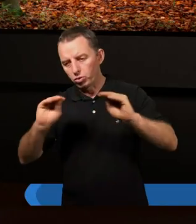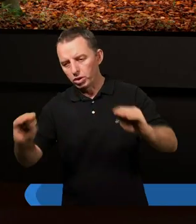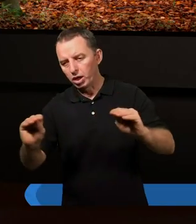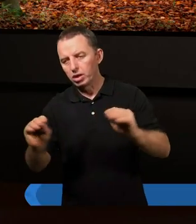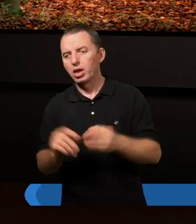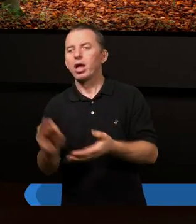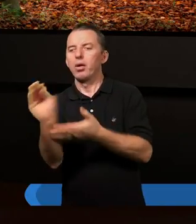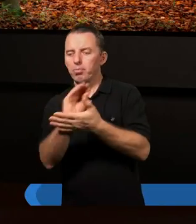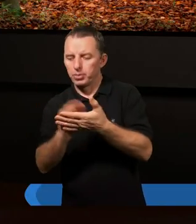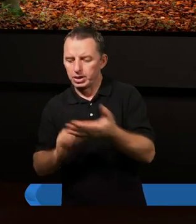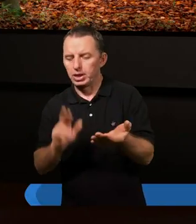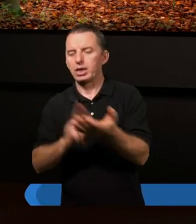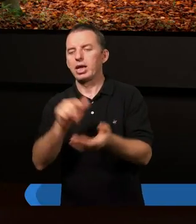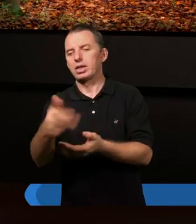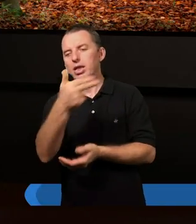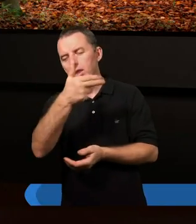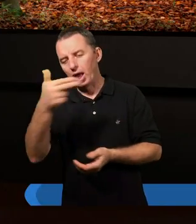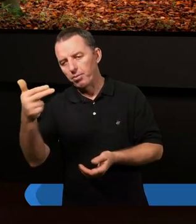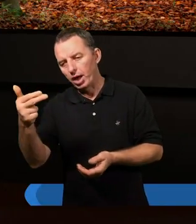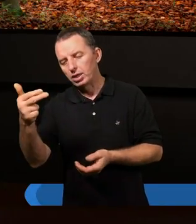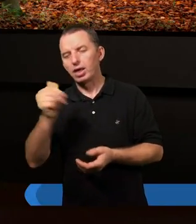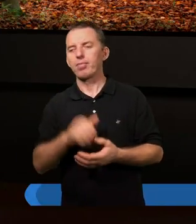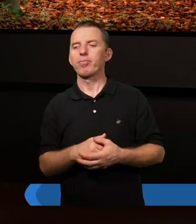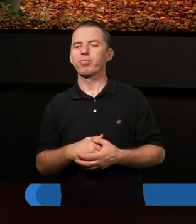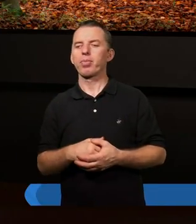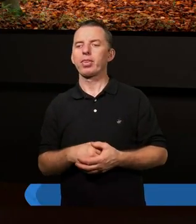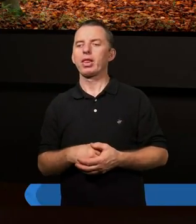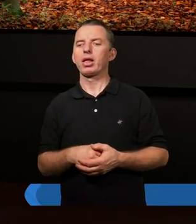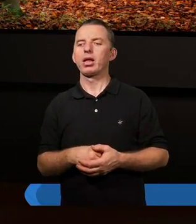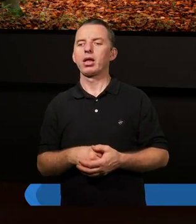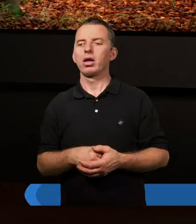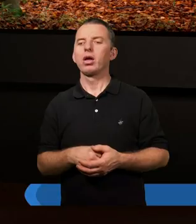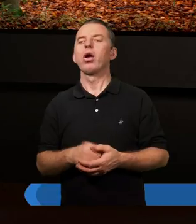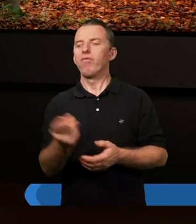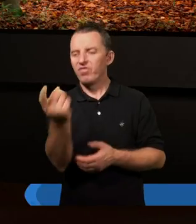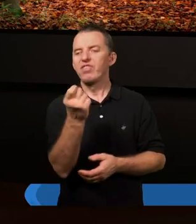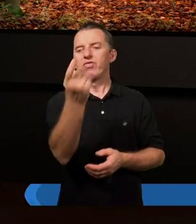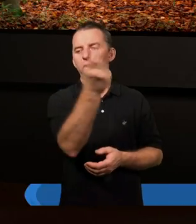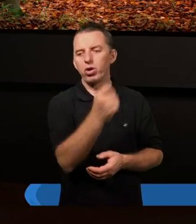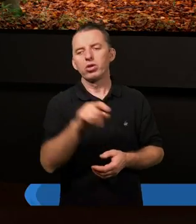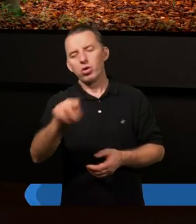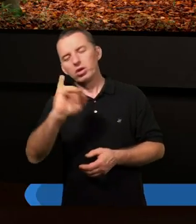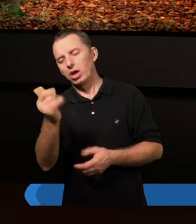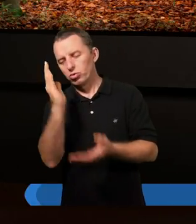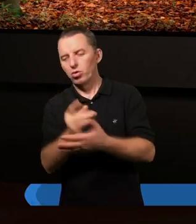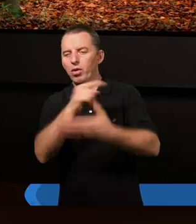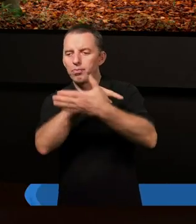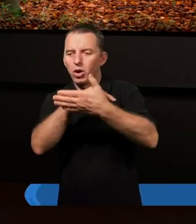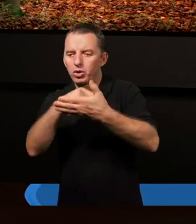pisać na ten temat. No i wywołało to, jak już podkreślaliśmy